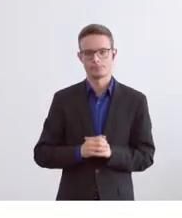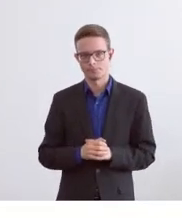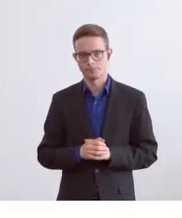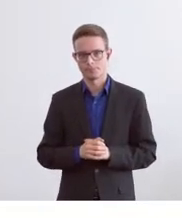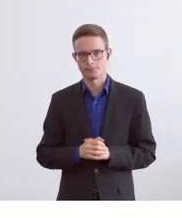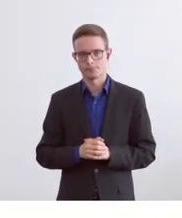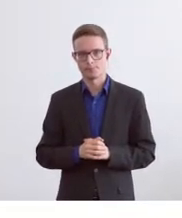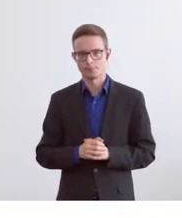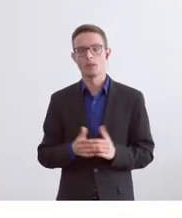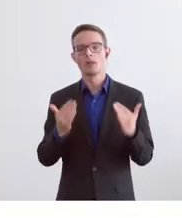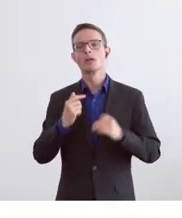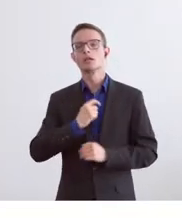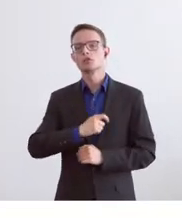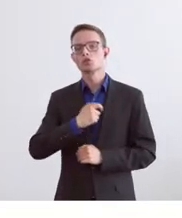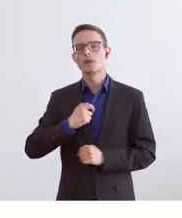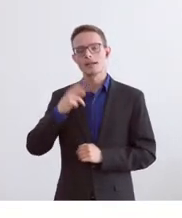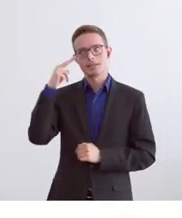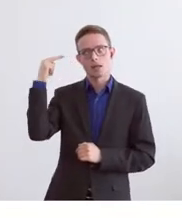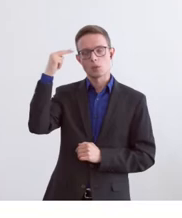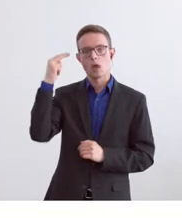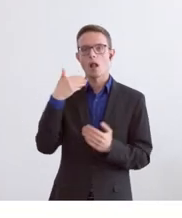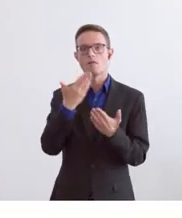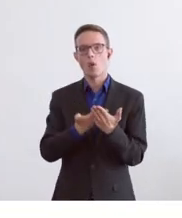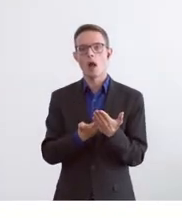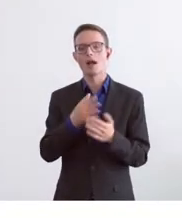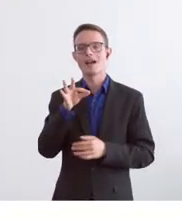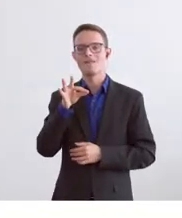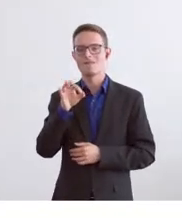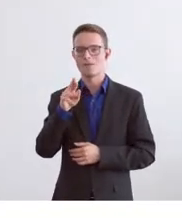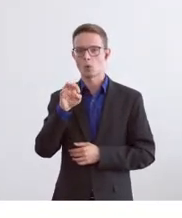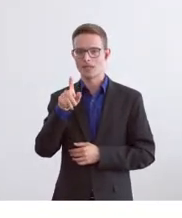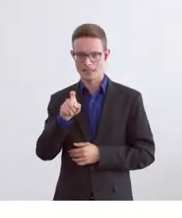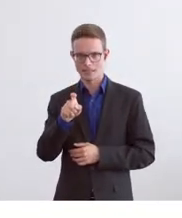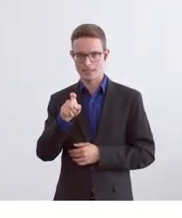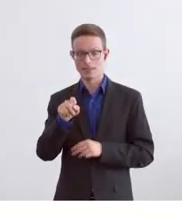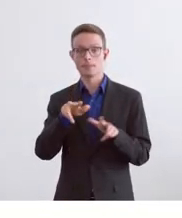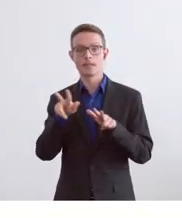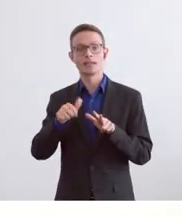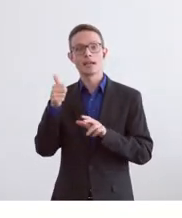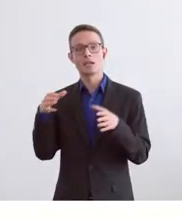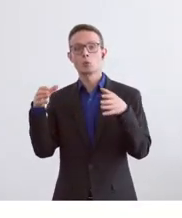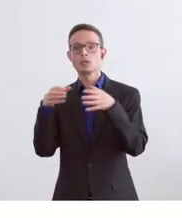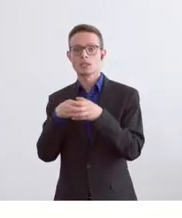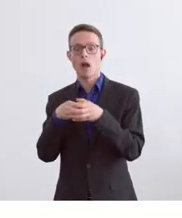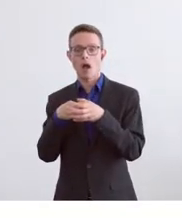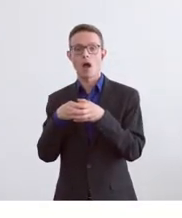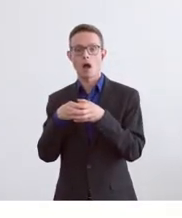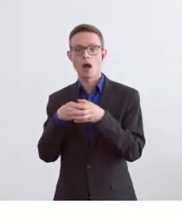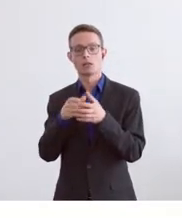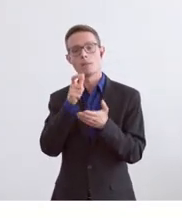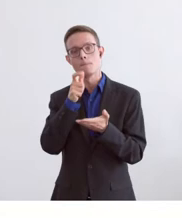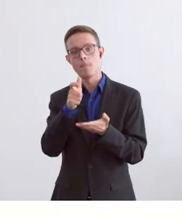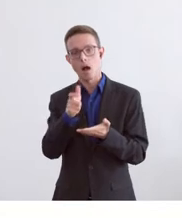Vorlage Frontex hat der Regierungsrat Parolen beschlossen. Er war